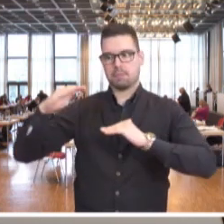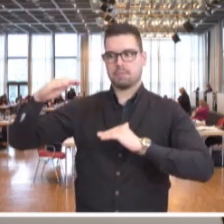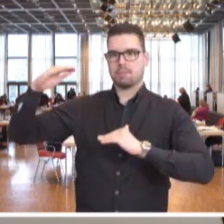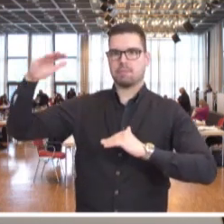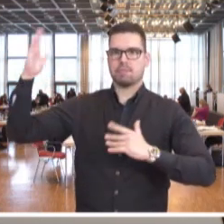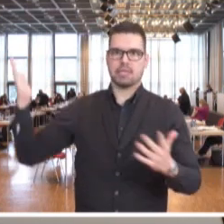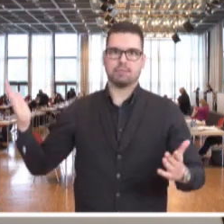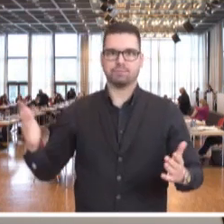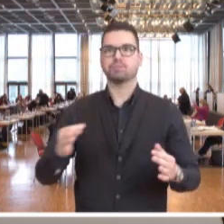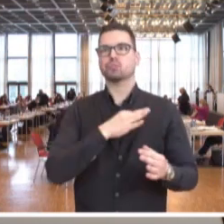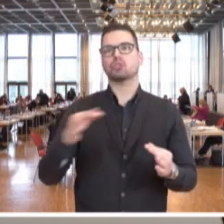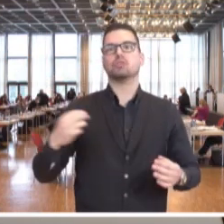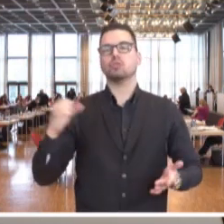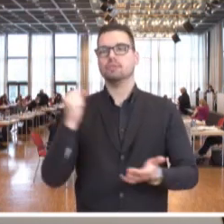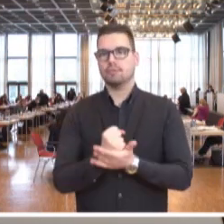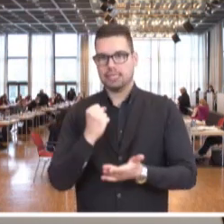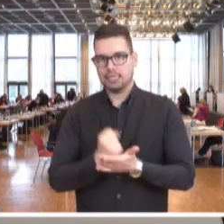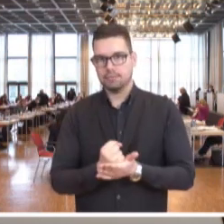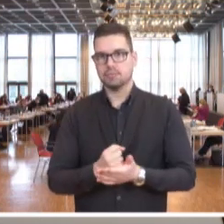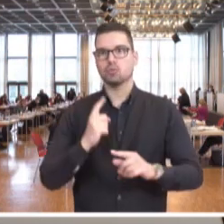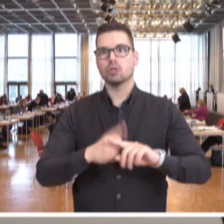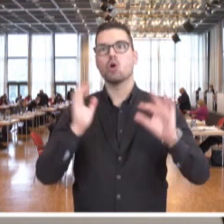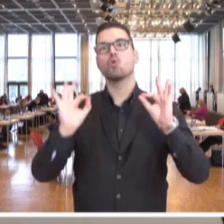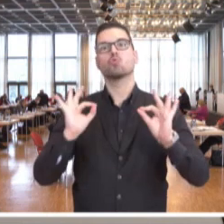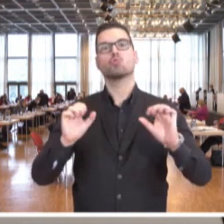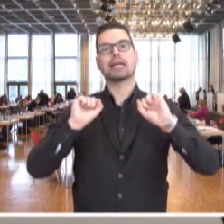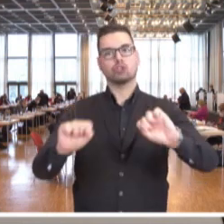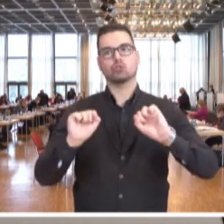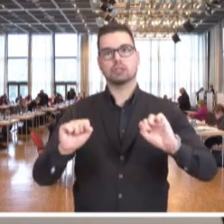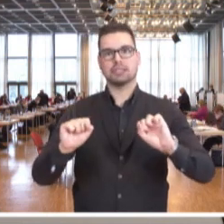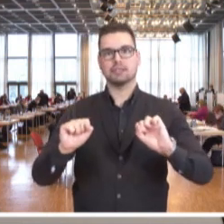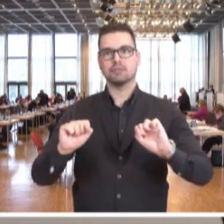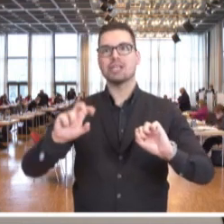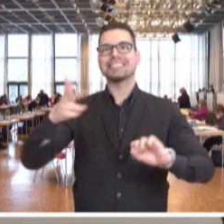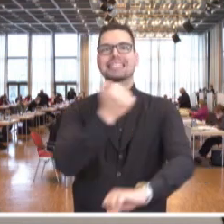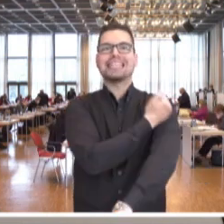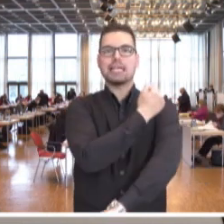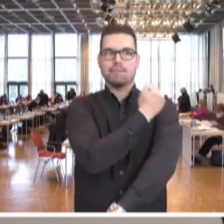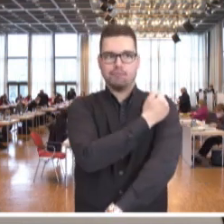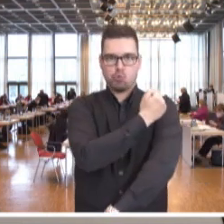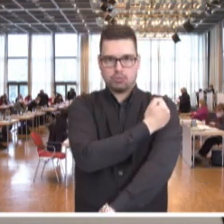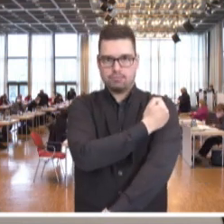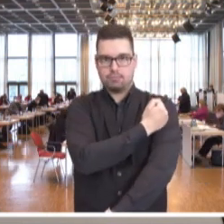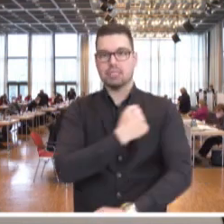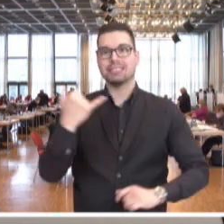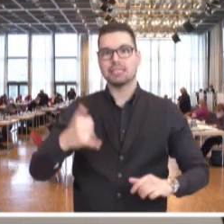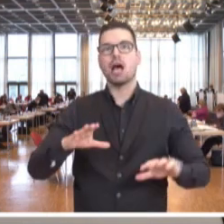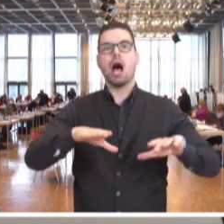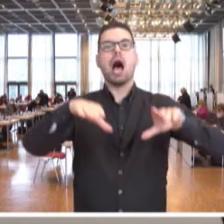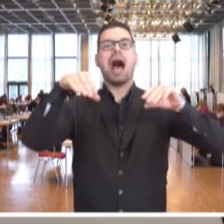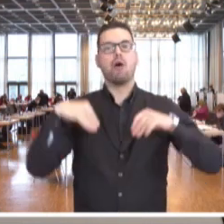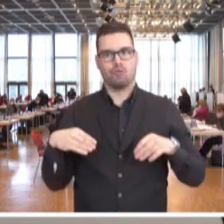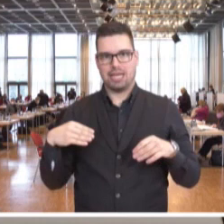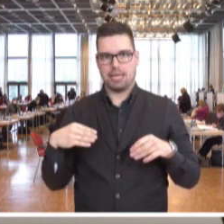Kapazitäten der Gesundheitsämter sowie des guten Schutzes von gebusterten Personen ist nunmehr eine Aufhebung